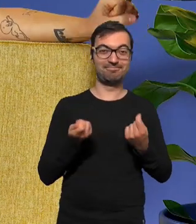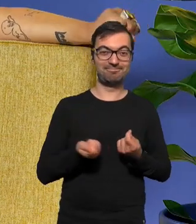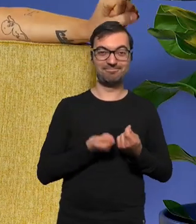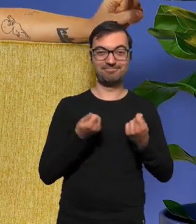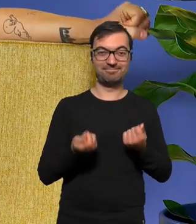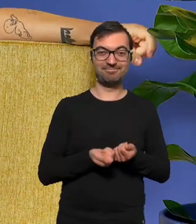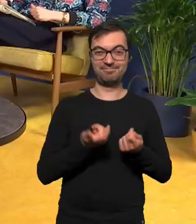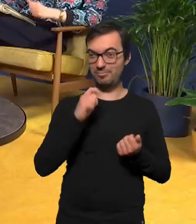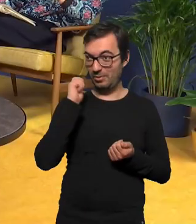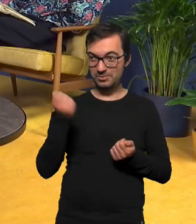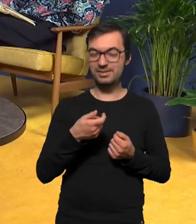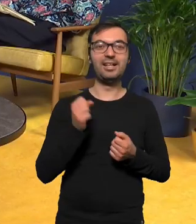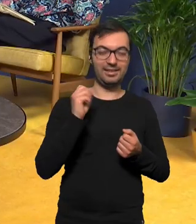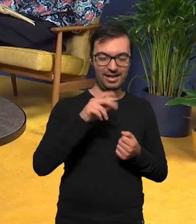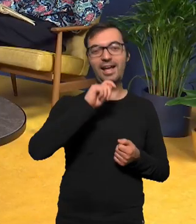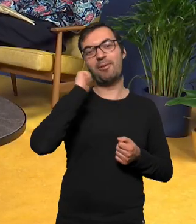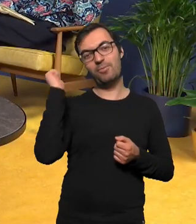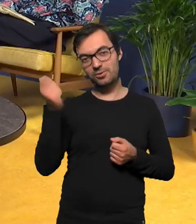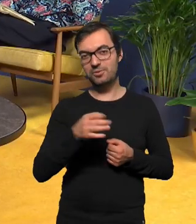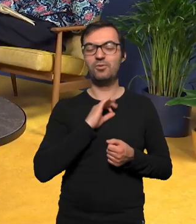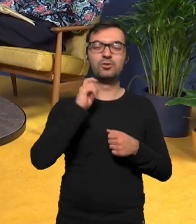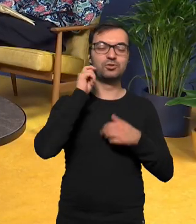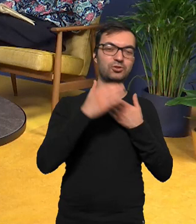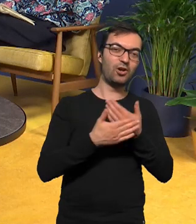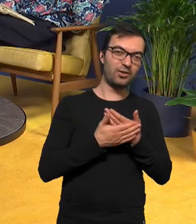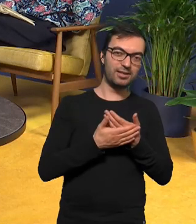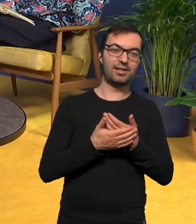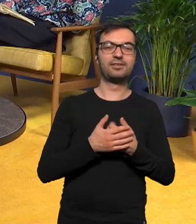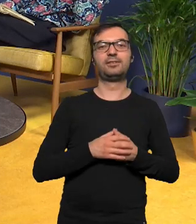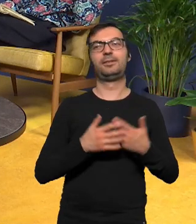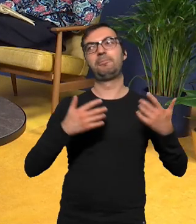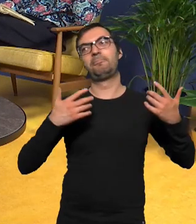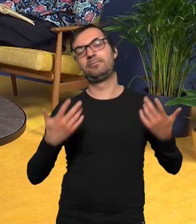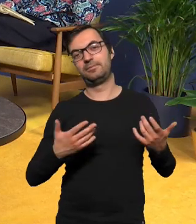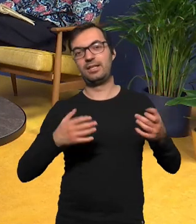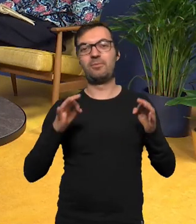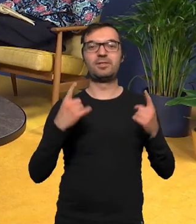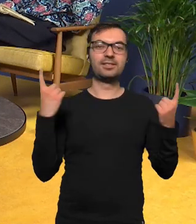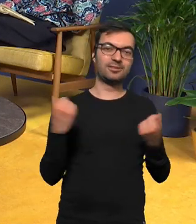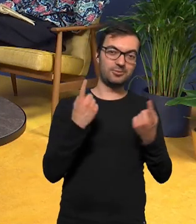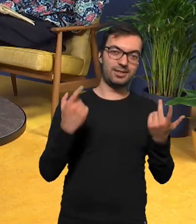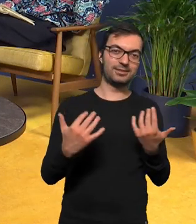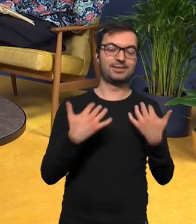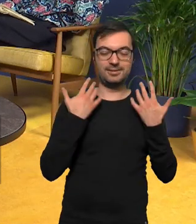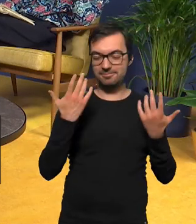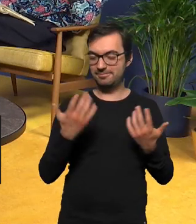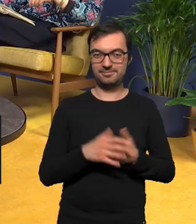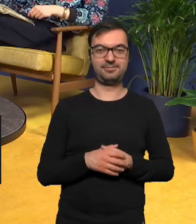podróże? tak, podróże, moja żona, obecna sytuacja,